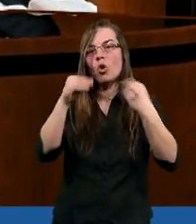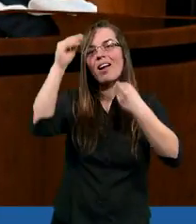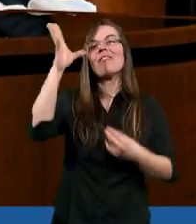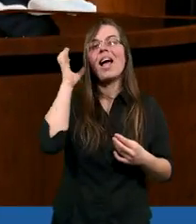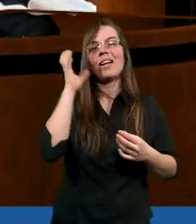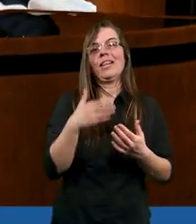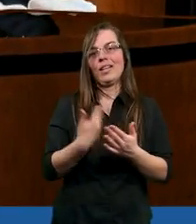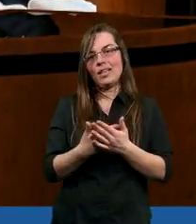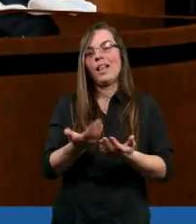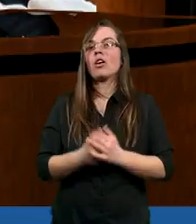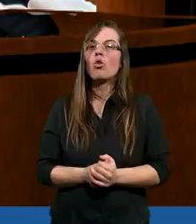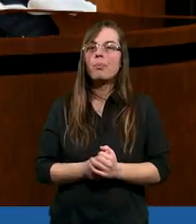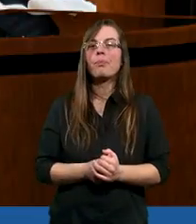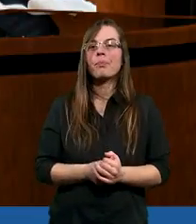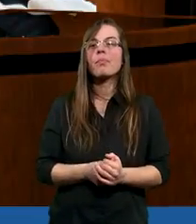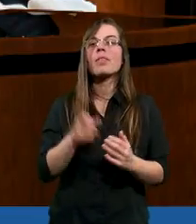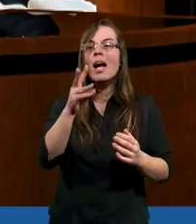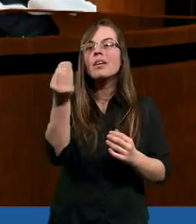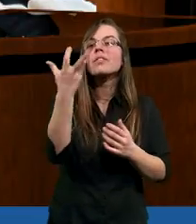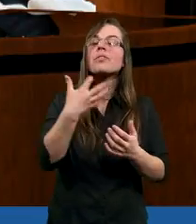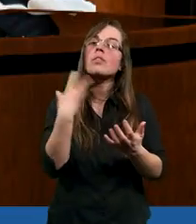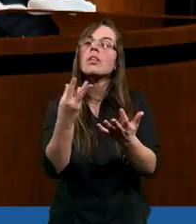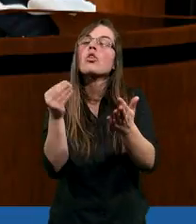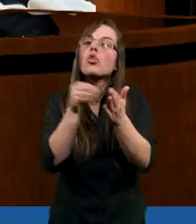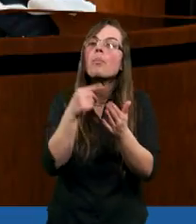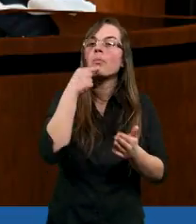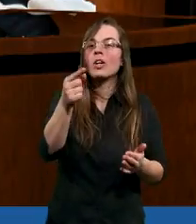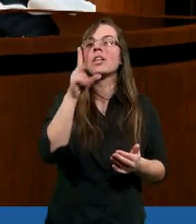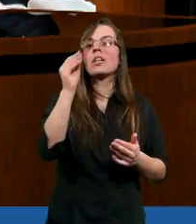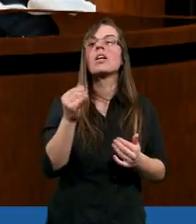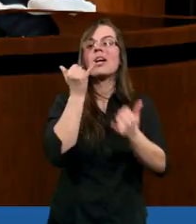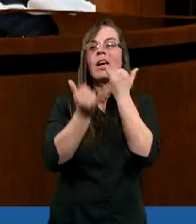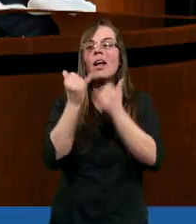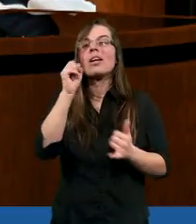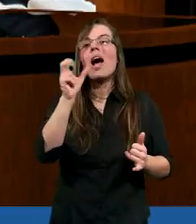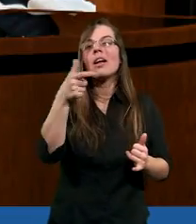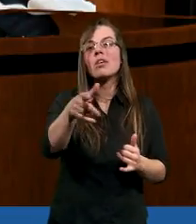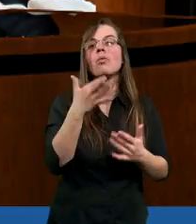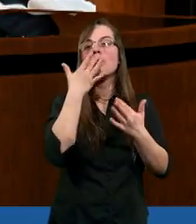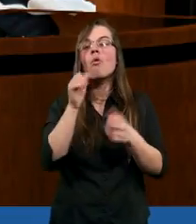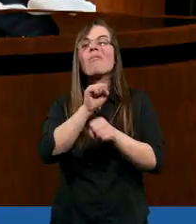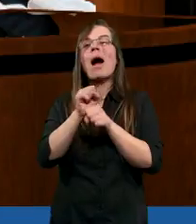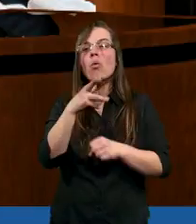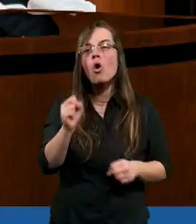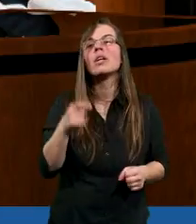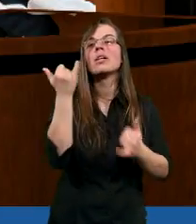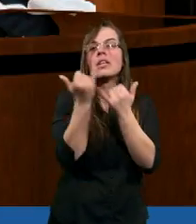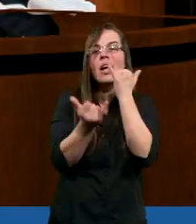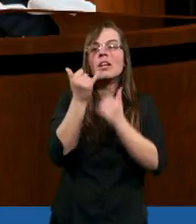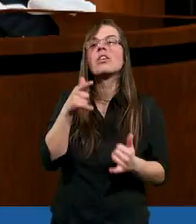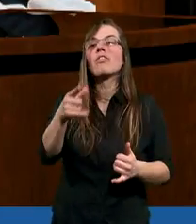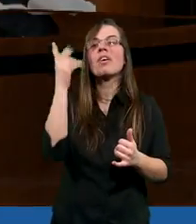coraz więcej. Dziękuję bardzo. Ja chciałam jeszcze powiedzieć, że jeżeli, tak jak tu czytała Małgosia, jeżeli